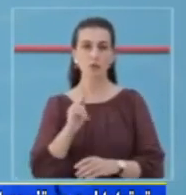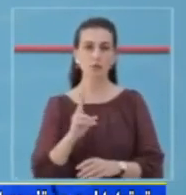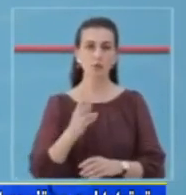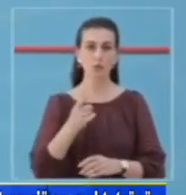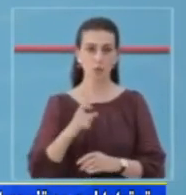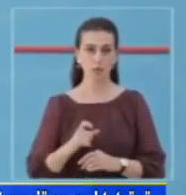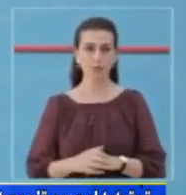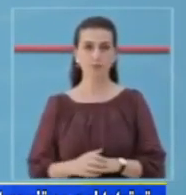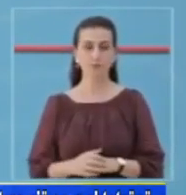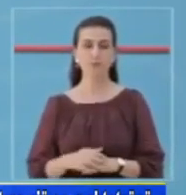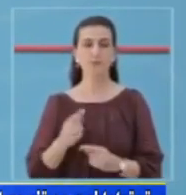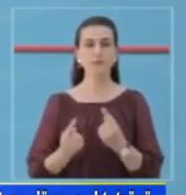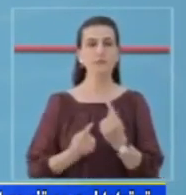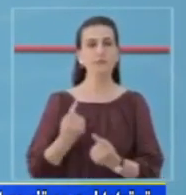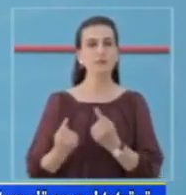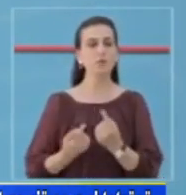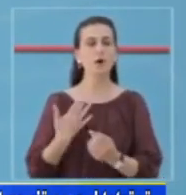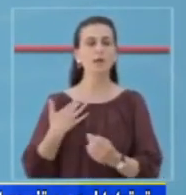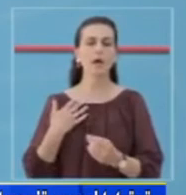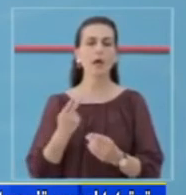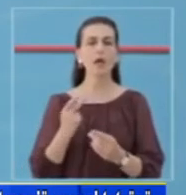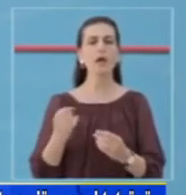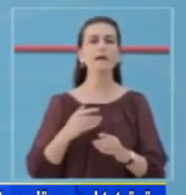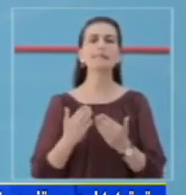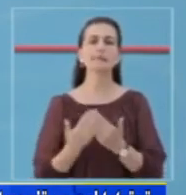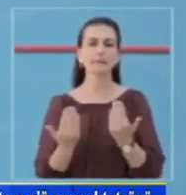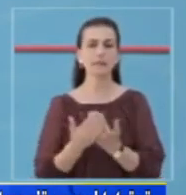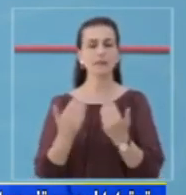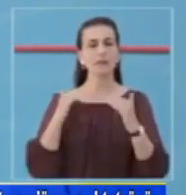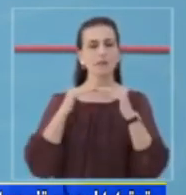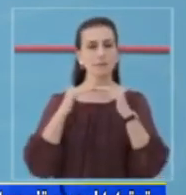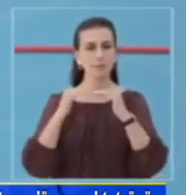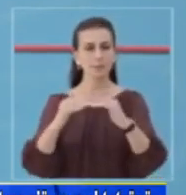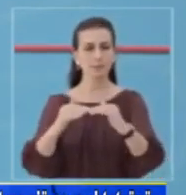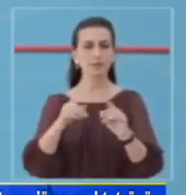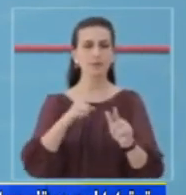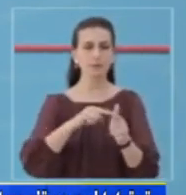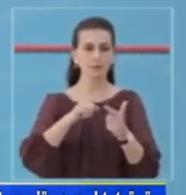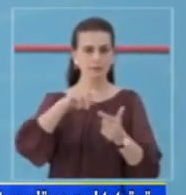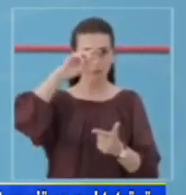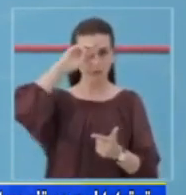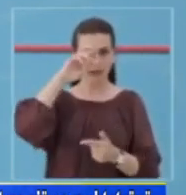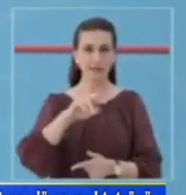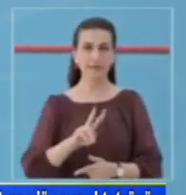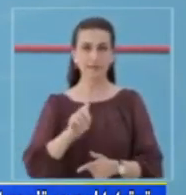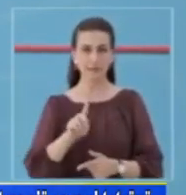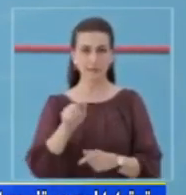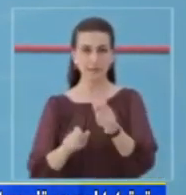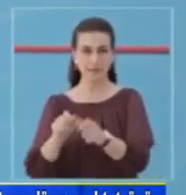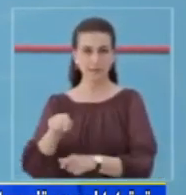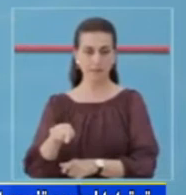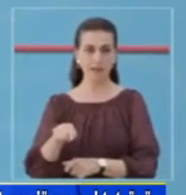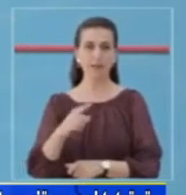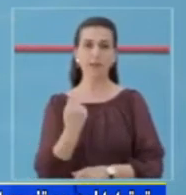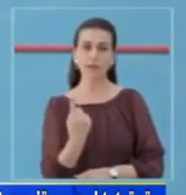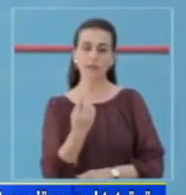Kruj. Situata në spitale për ditësh për eqitet e qëndrushme, 21 pacient janë të shëruar, mes të cilve